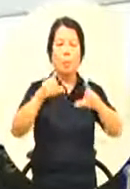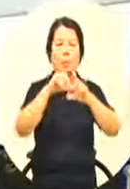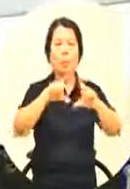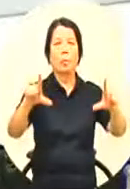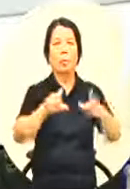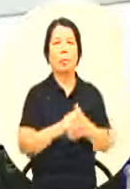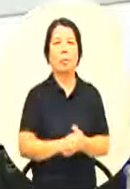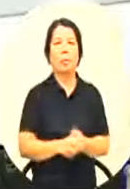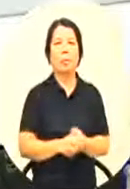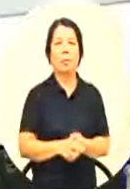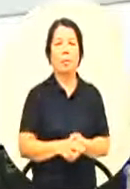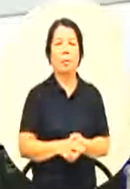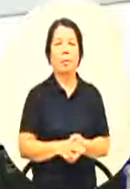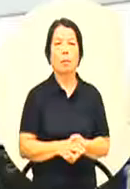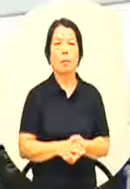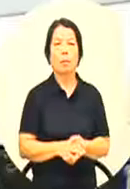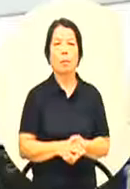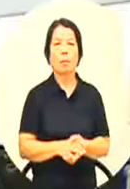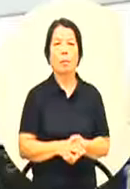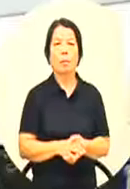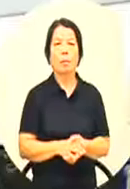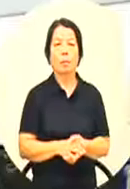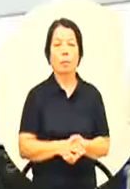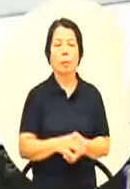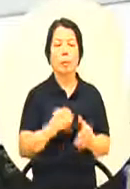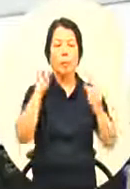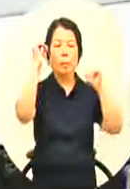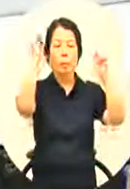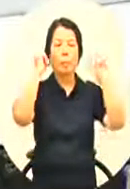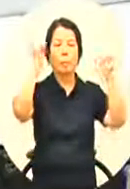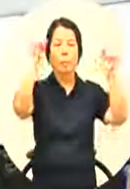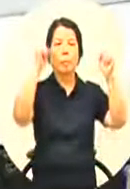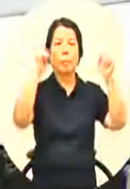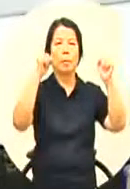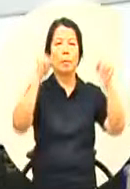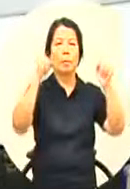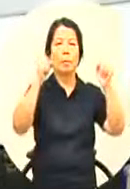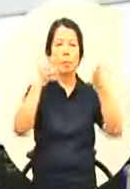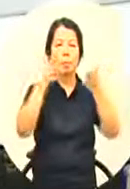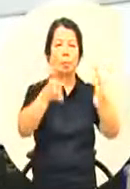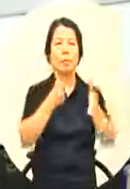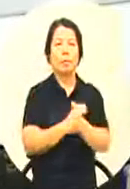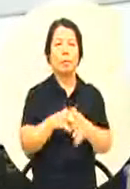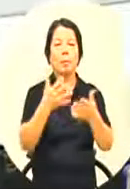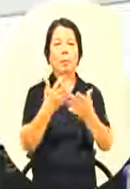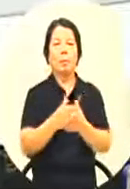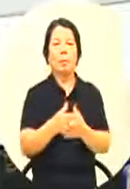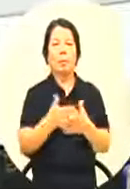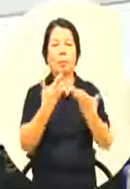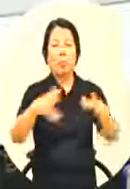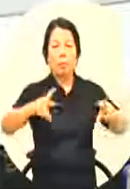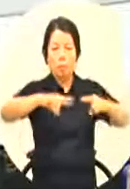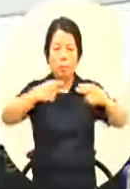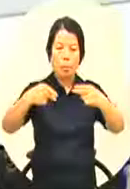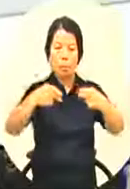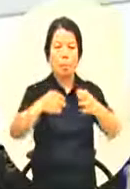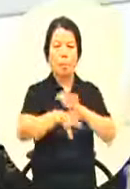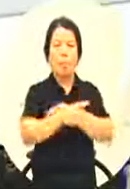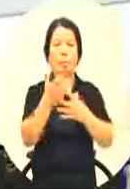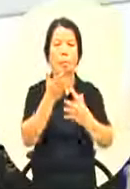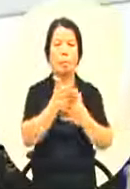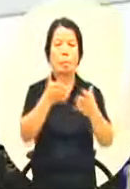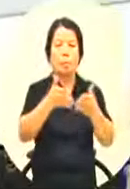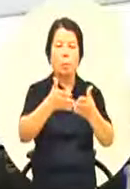那在这个体育方面呢我觉得还有很大的一个改善的一个空间